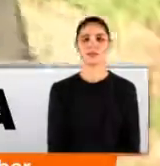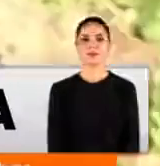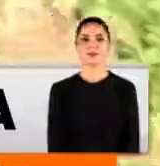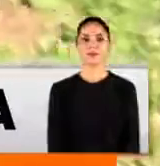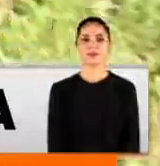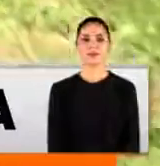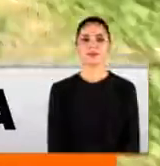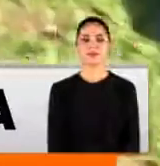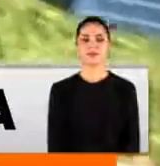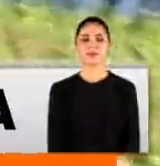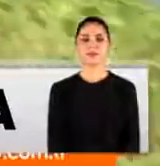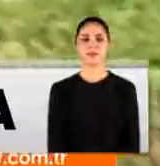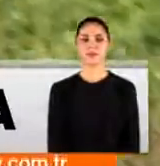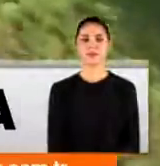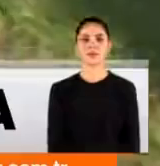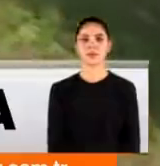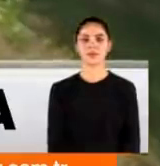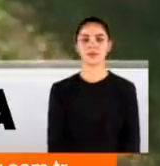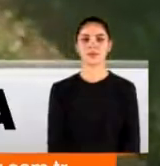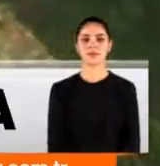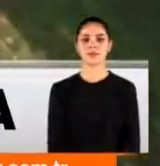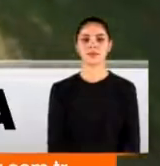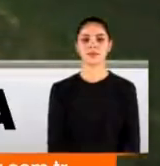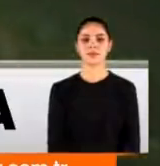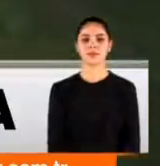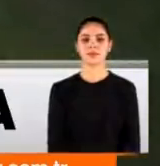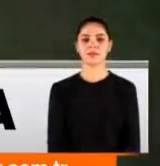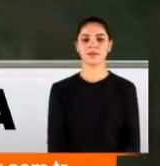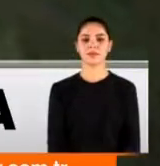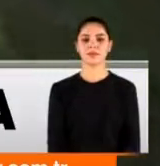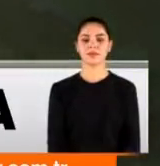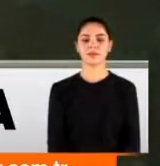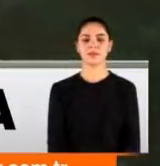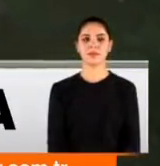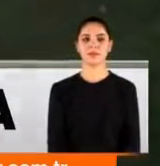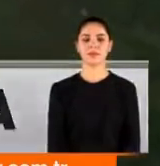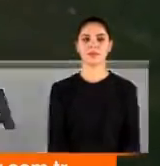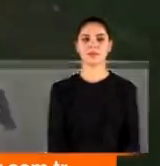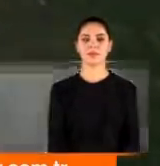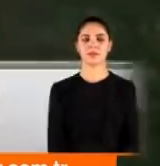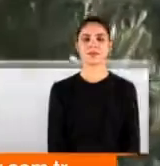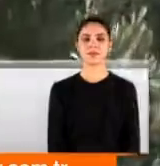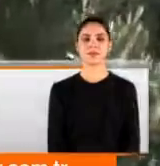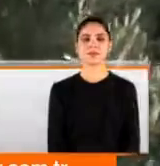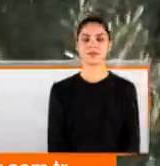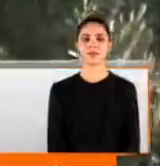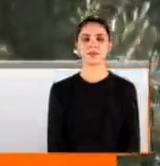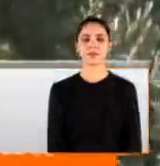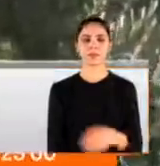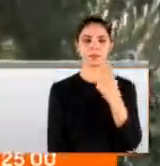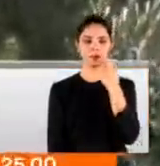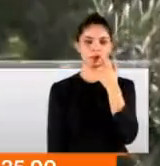Zeytin Bahçelerinde daha çok kadınları görüyoruz. Onlardan biri de Hanım Ağa'la kaplı teyzemiz. Kolay gelsin. gelin de şöyle bir konuşalım.